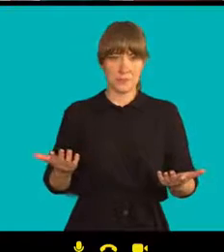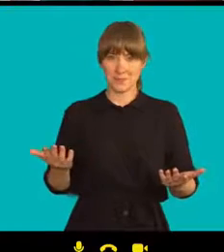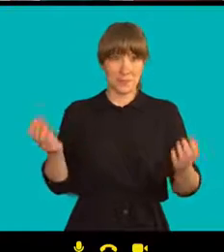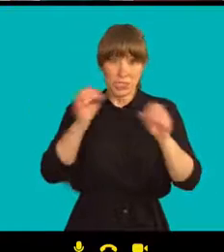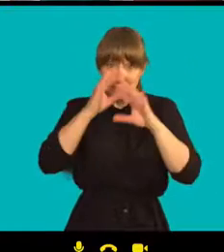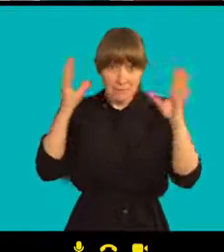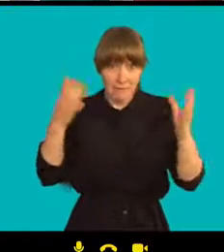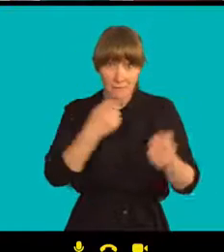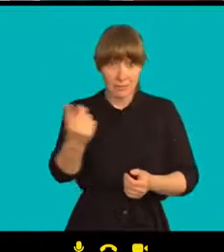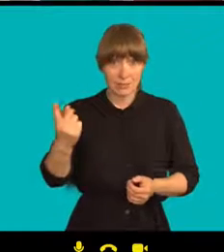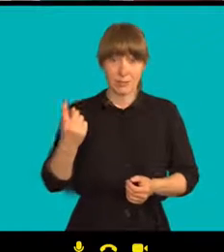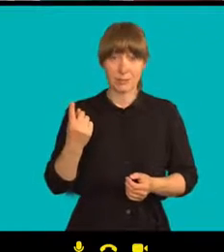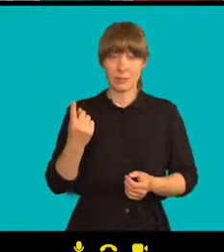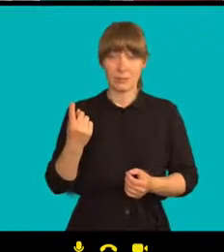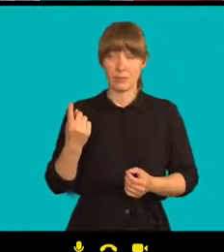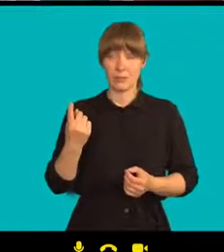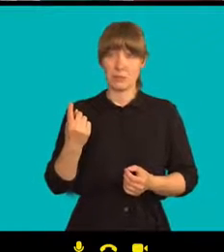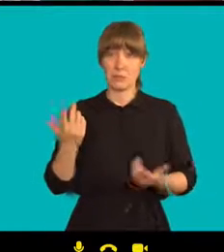Zkuste si to představit.